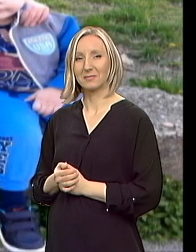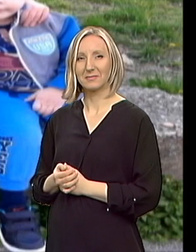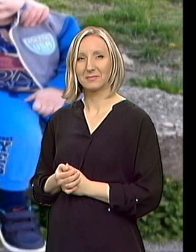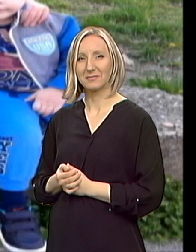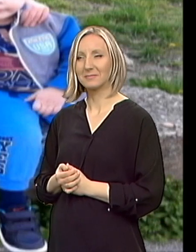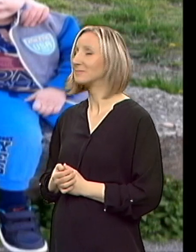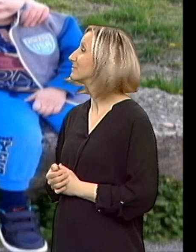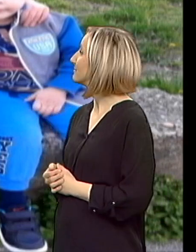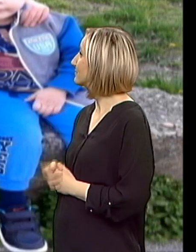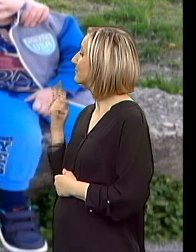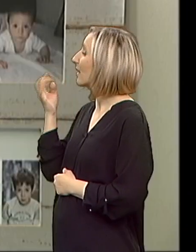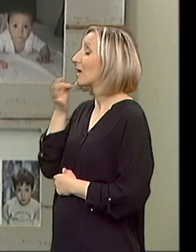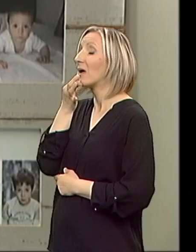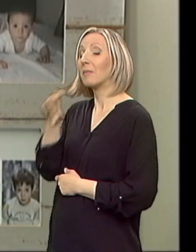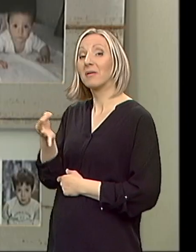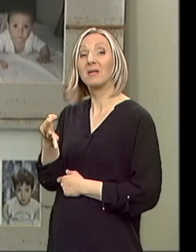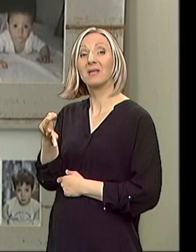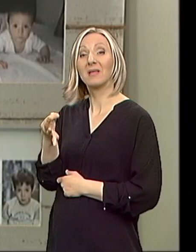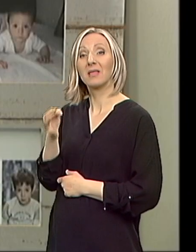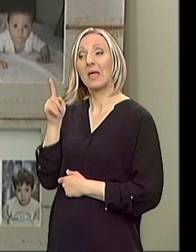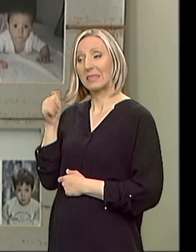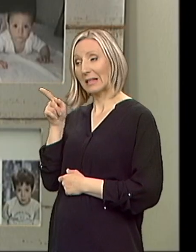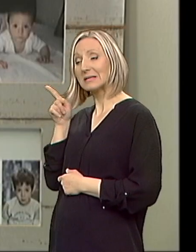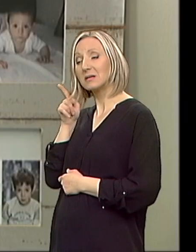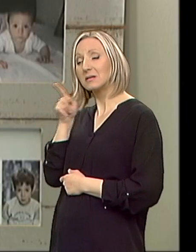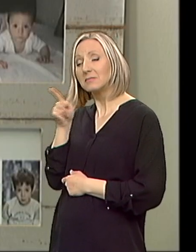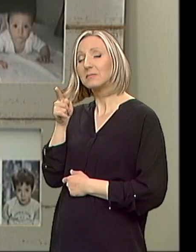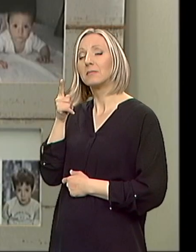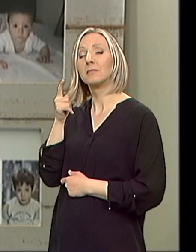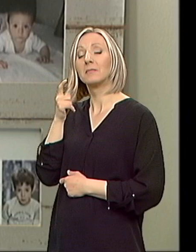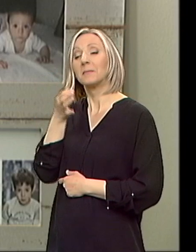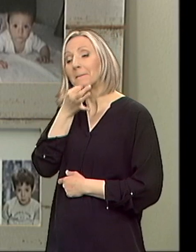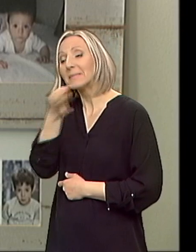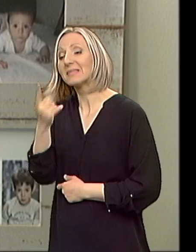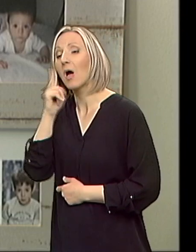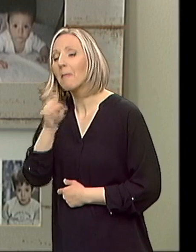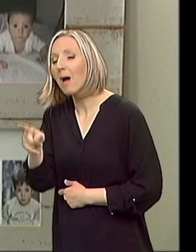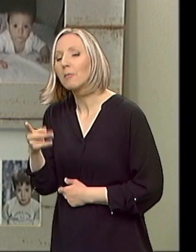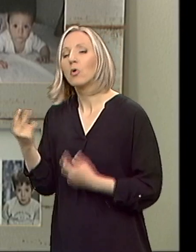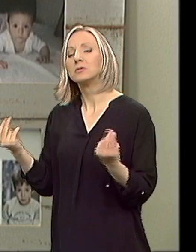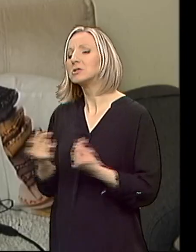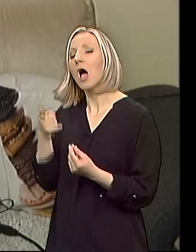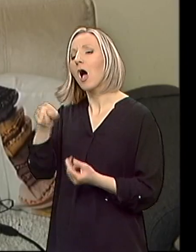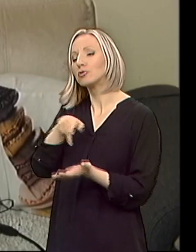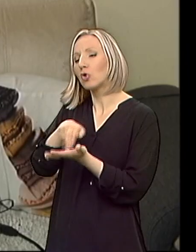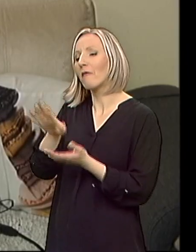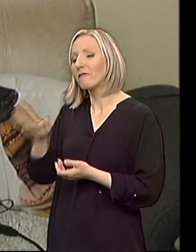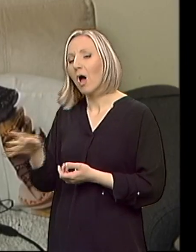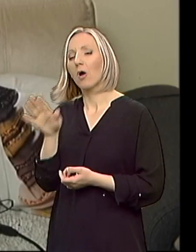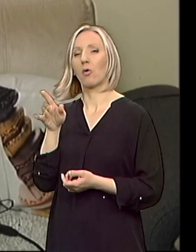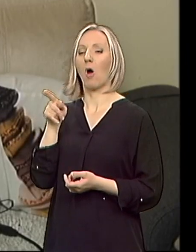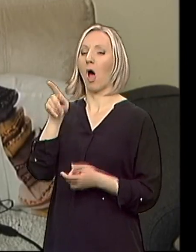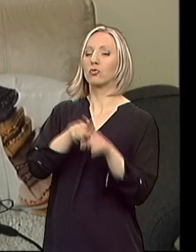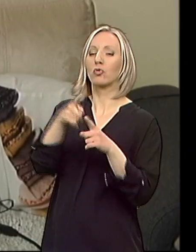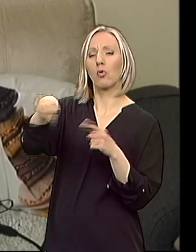Pa, kaži ti meni, jel ti ti pitao mamu nekad kako ti hodeš tako, a ovi tvoji drugari ovako?